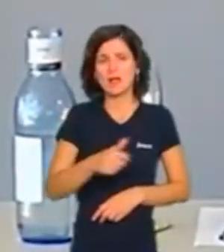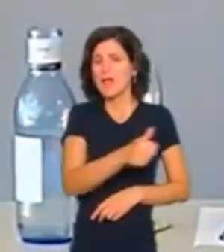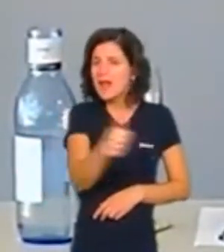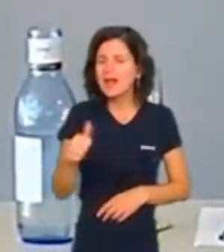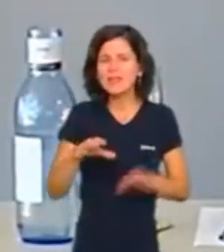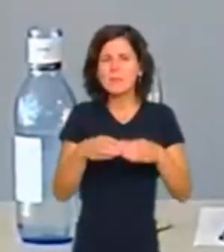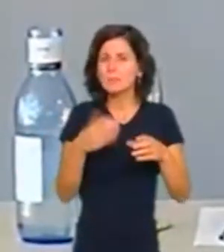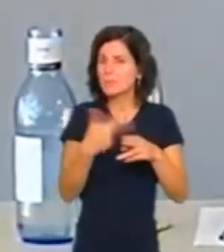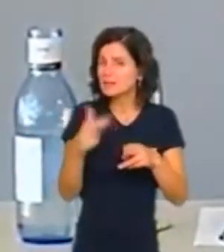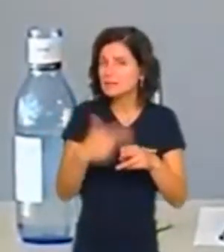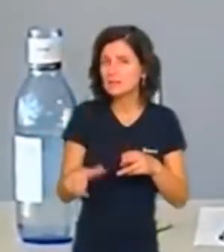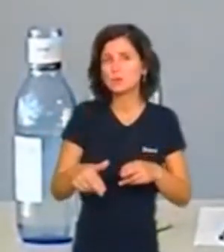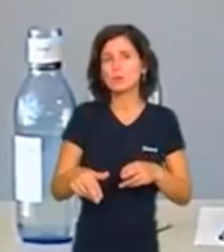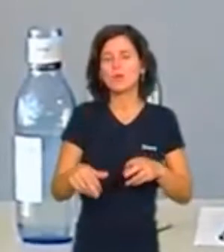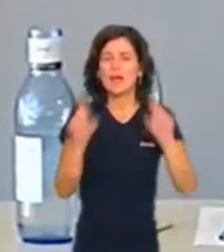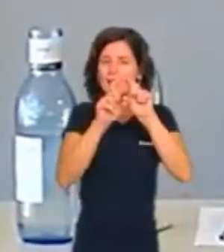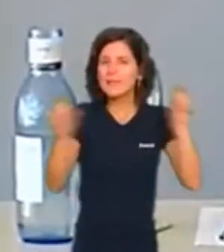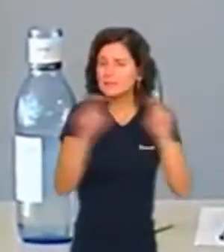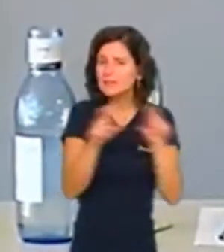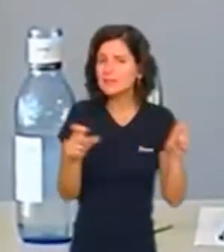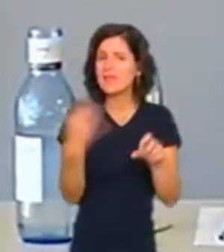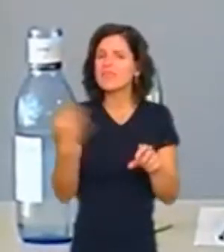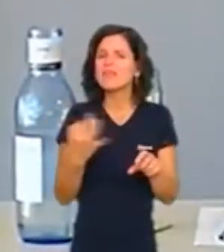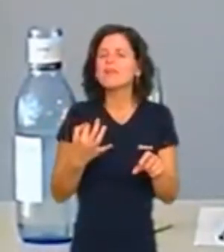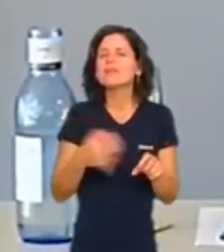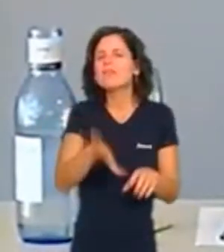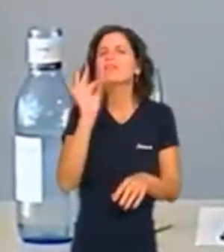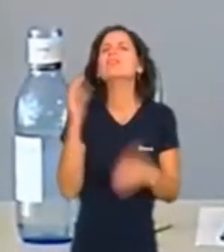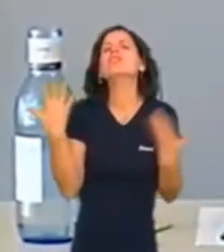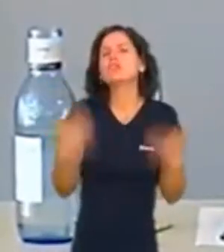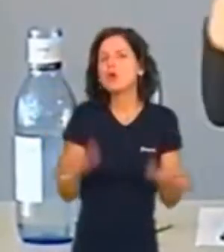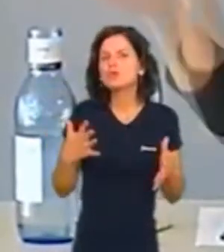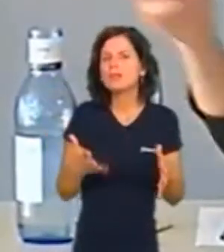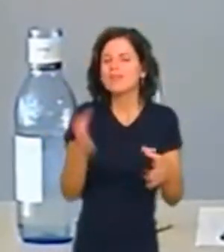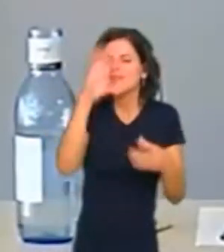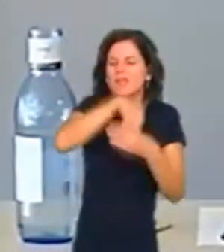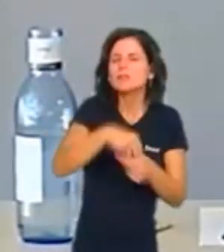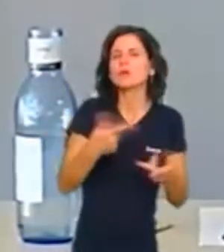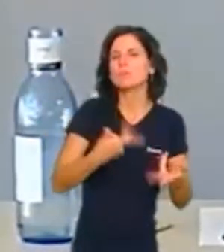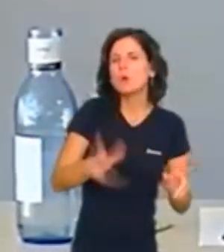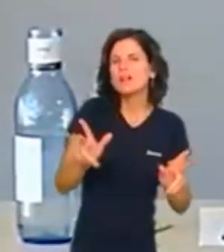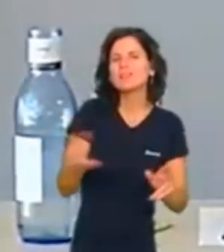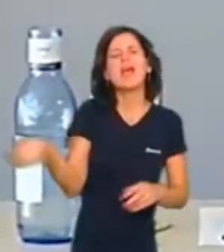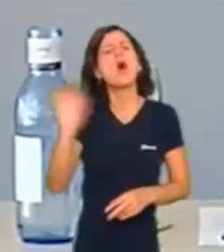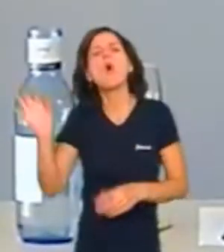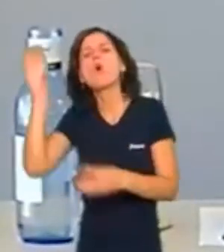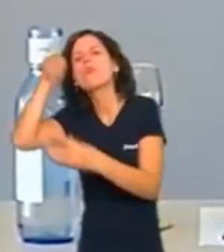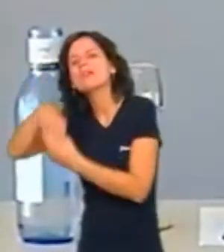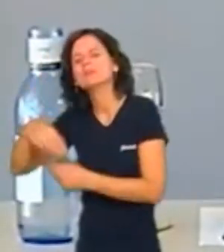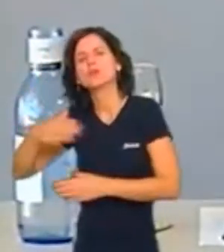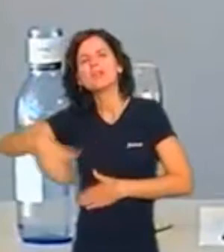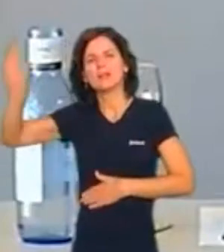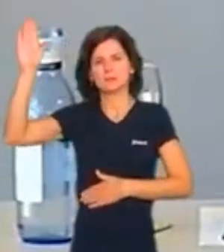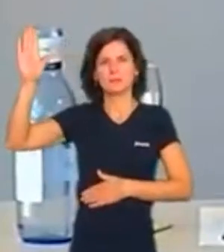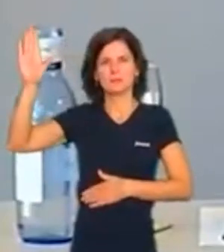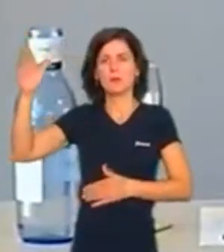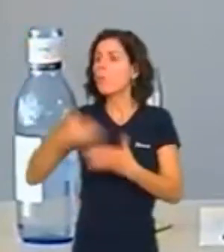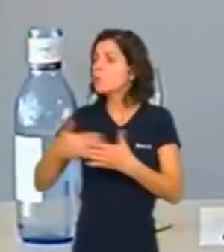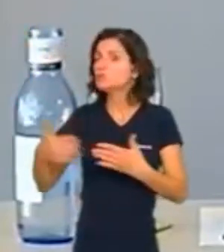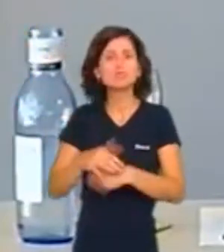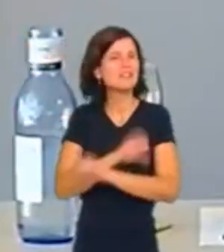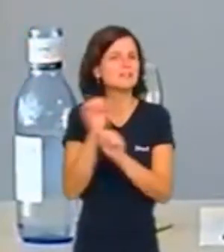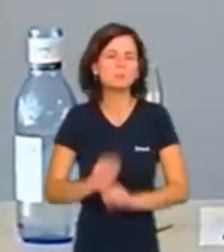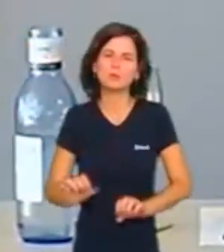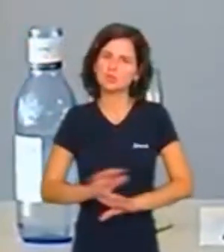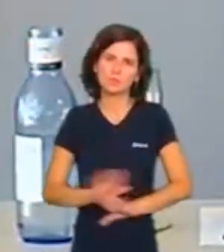plantejar i ha de decidir on vol estar en la democràcia o en el feixisme i no n equidistàncies. I